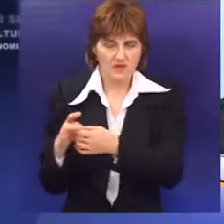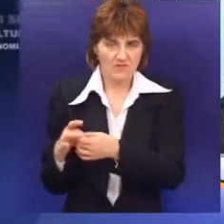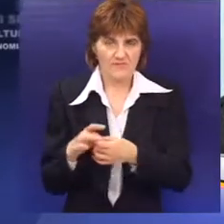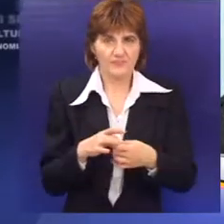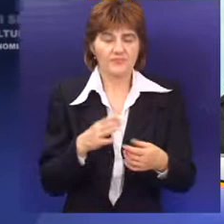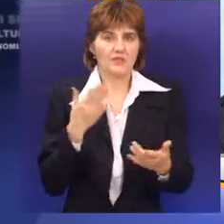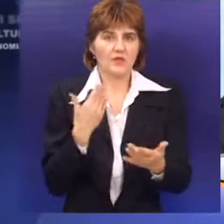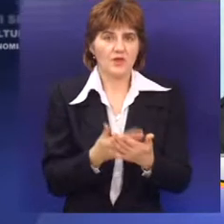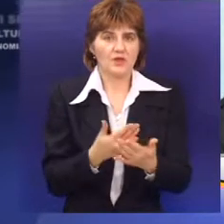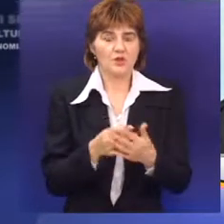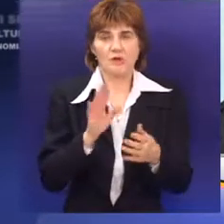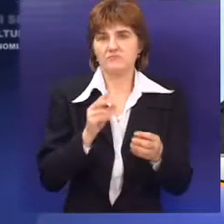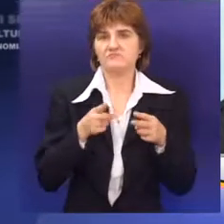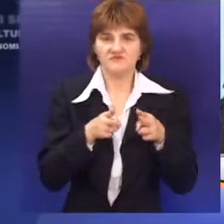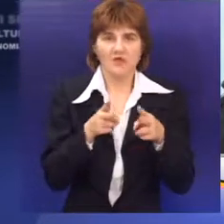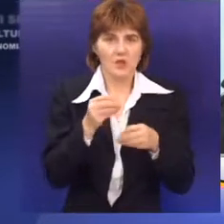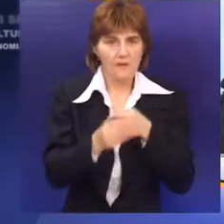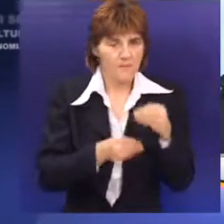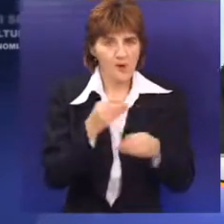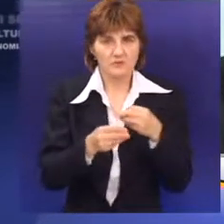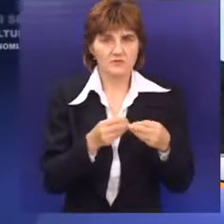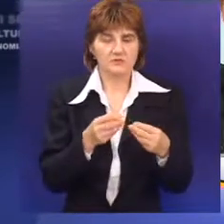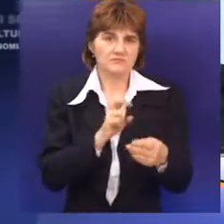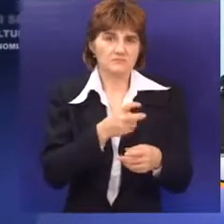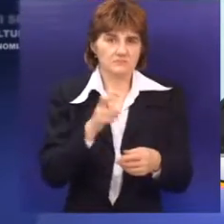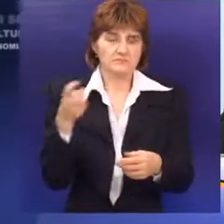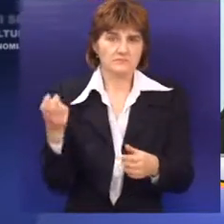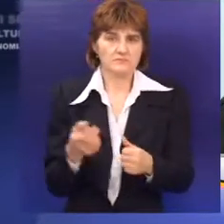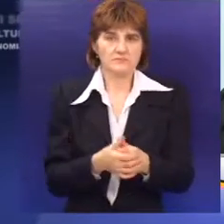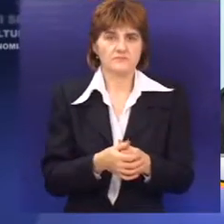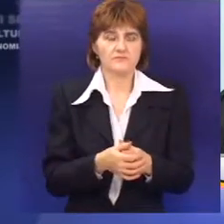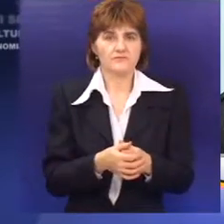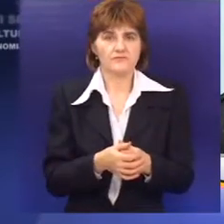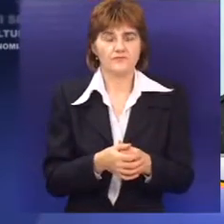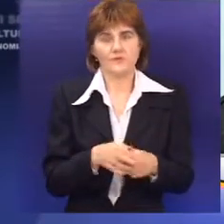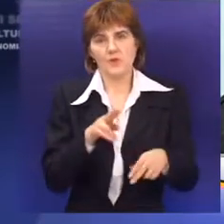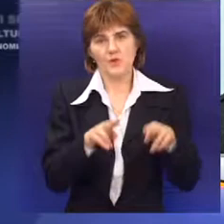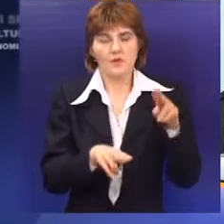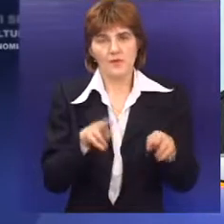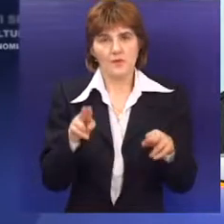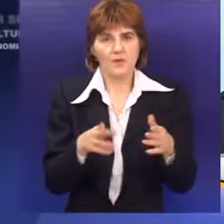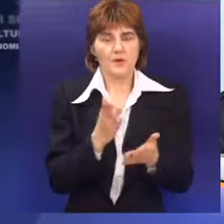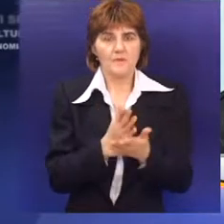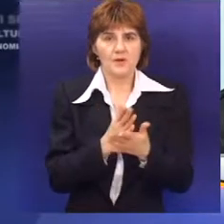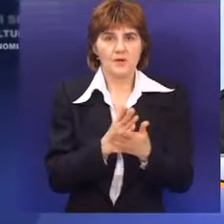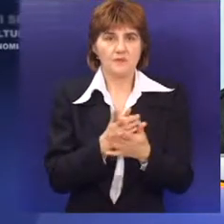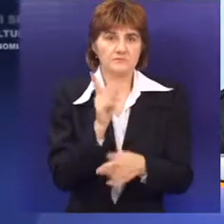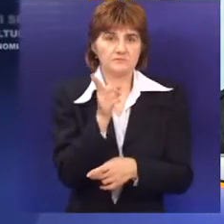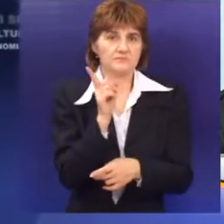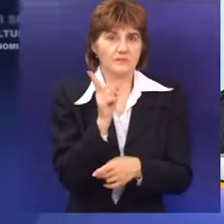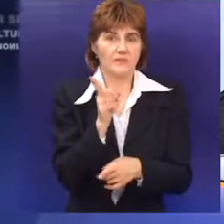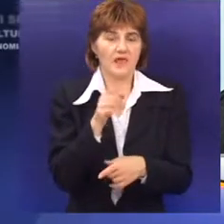vređanje porodice i osta stvar i neka će dešavalo i pretnja